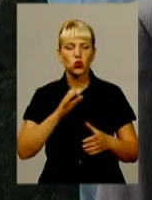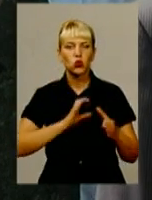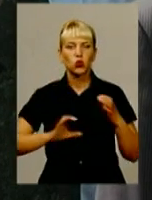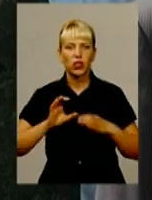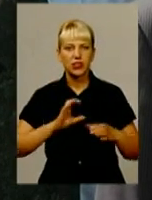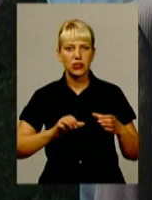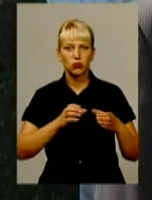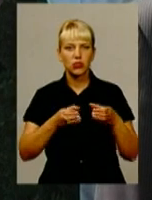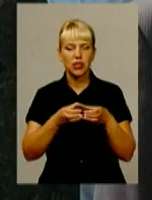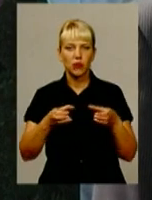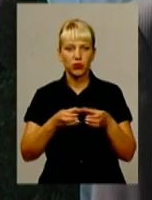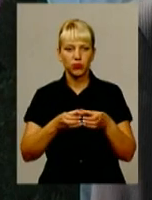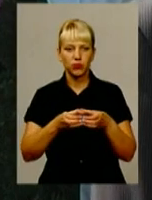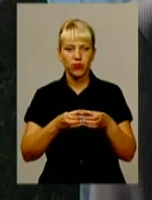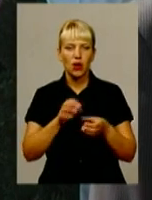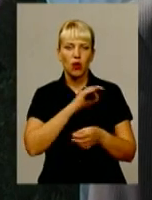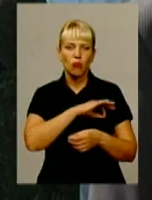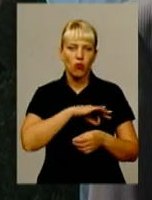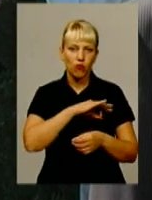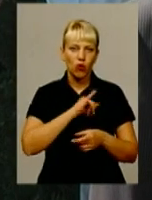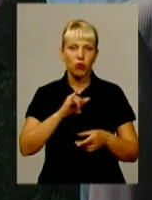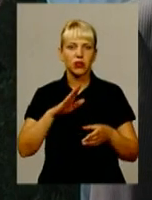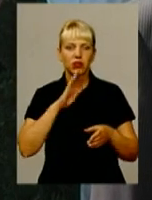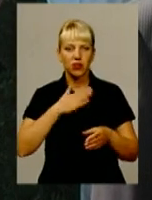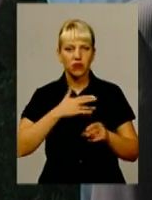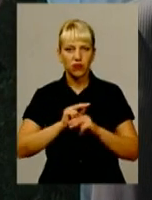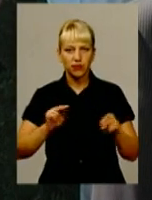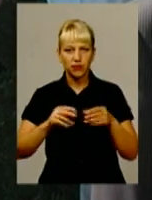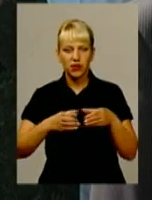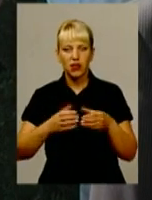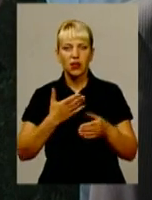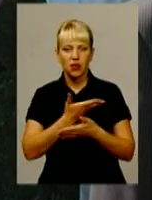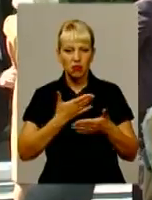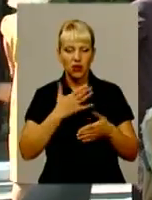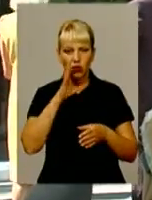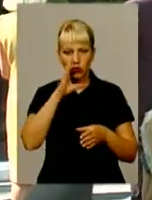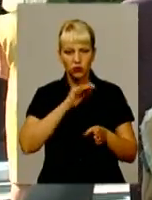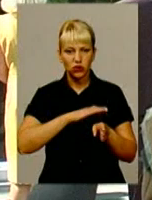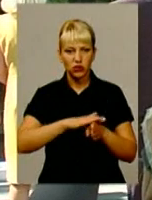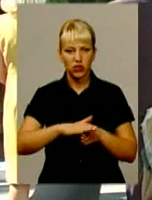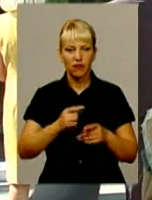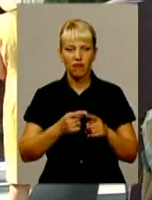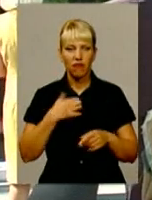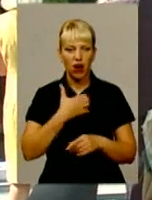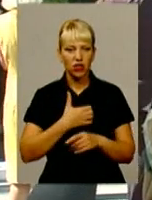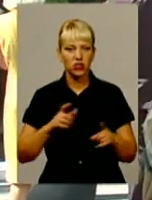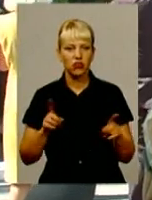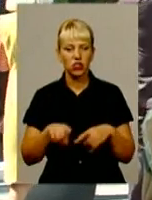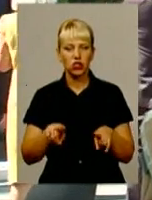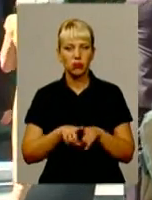студентській профком, профком викладачів, ректорату. І ми її успішно реалізували. Дуже важливо, щоб такі